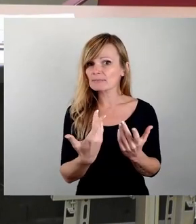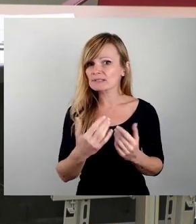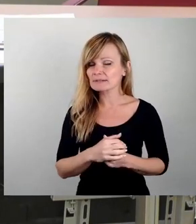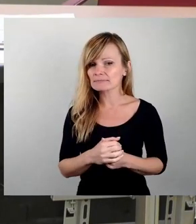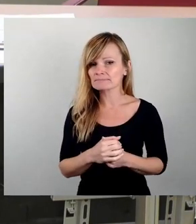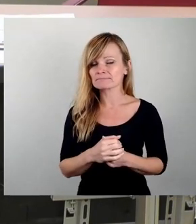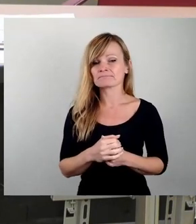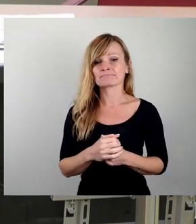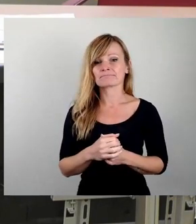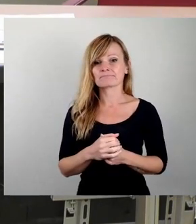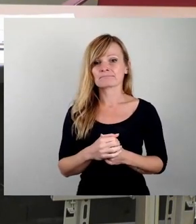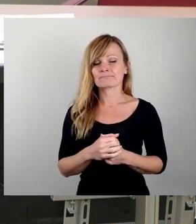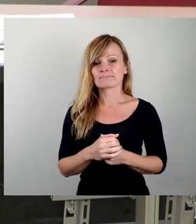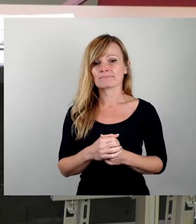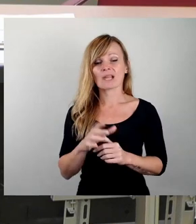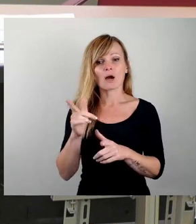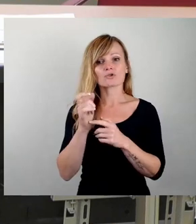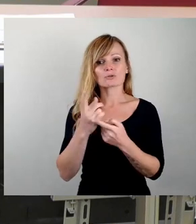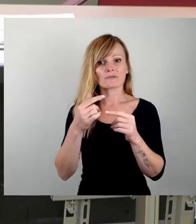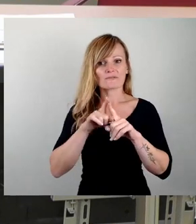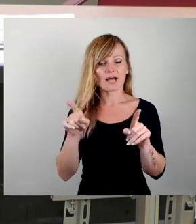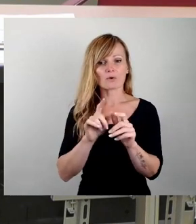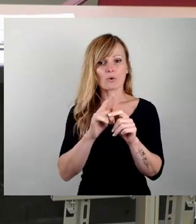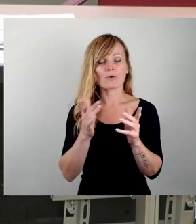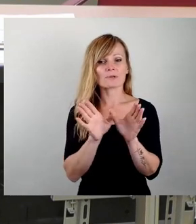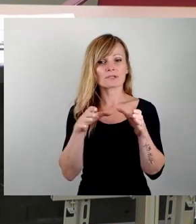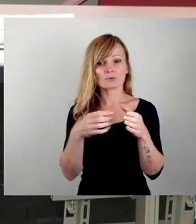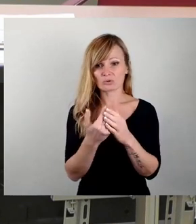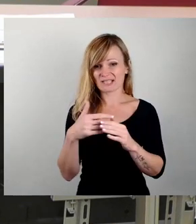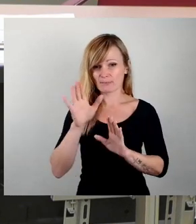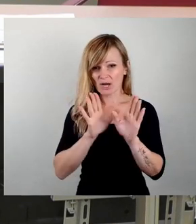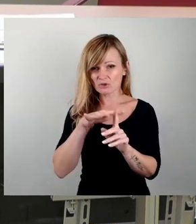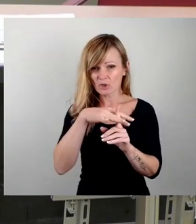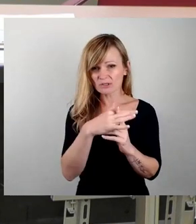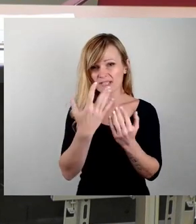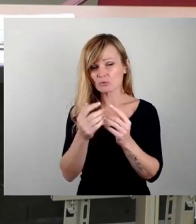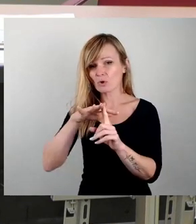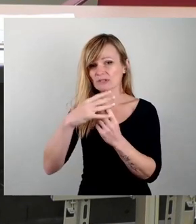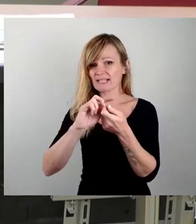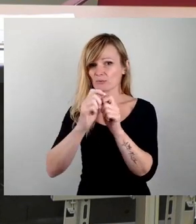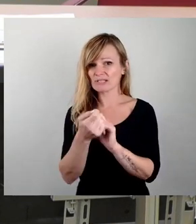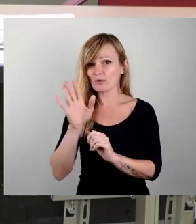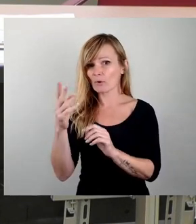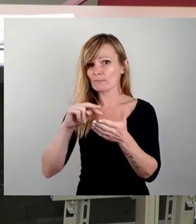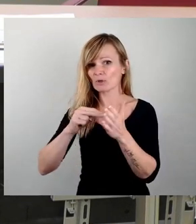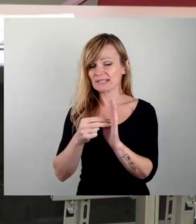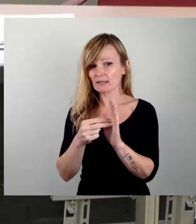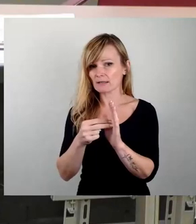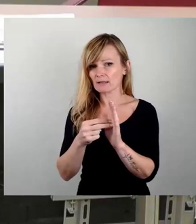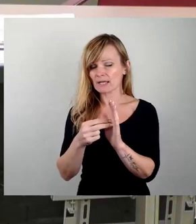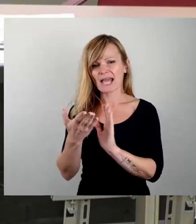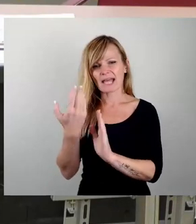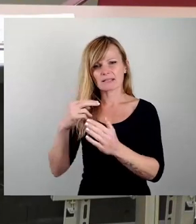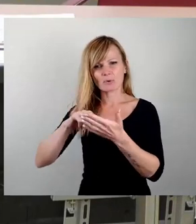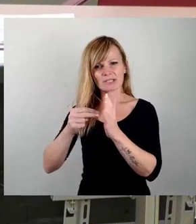Ausschüsse und Fachkommission demokratischer Kontext oder Entkontextualisierung der Politik? Entpolitisierung der Demokratie?